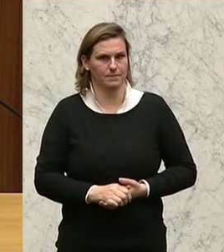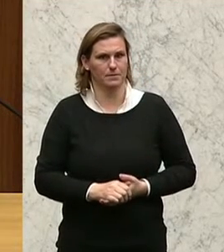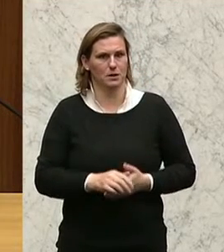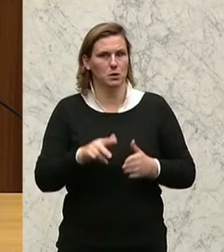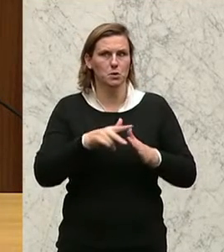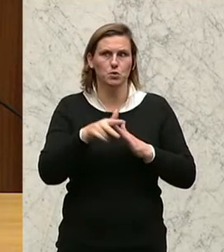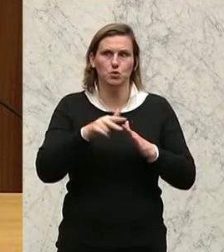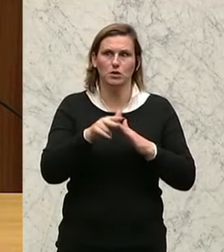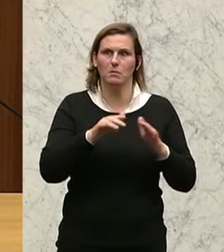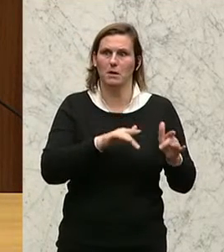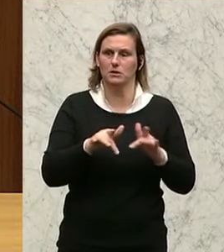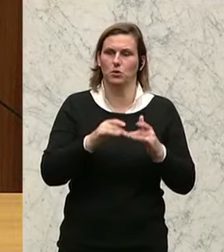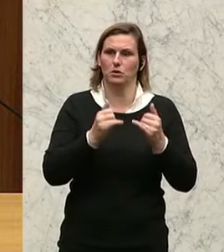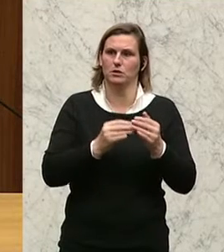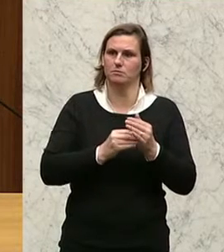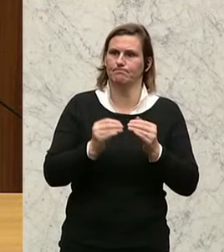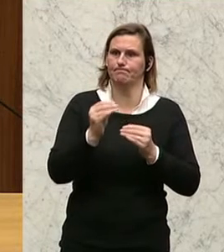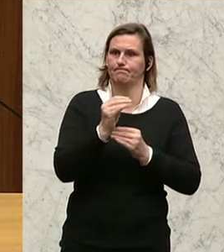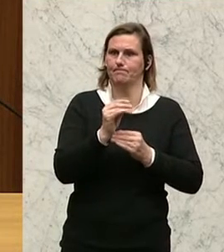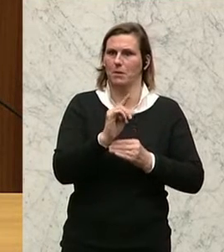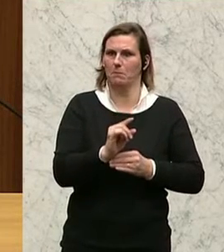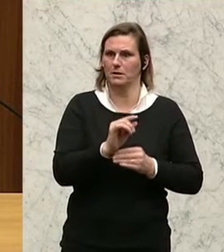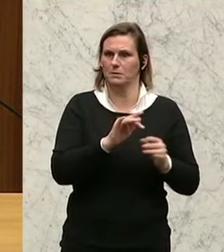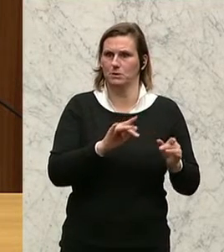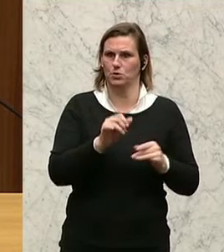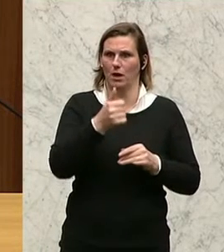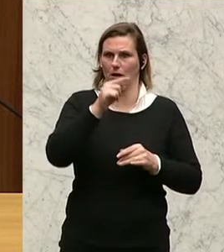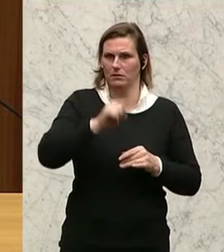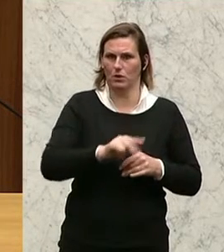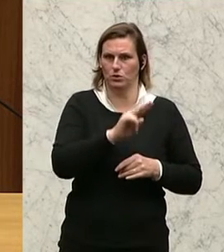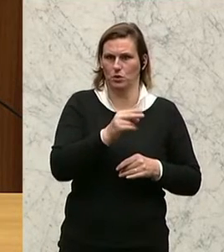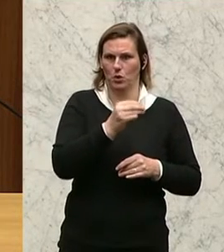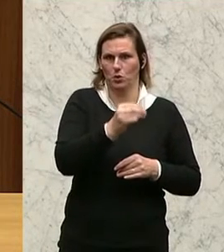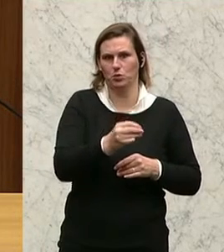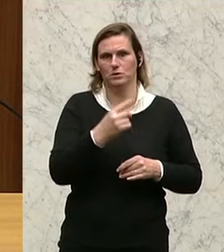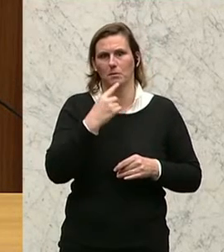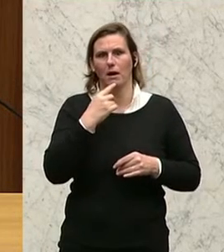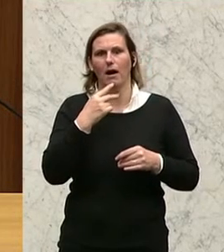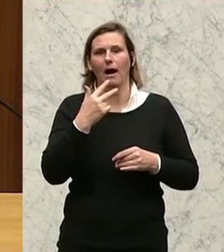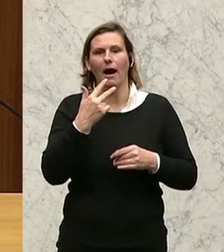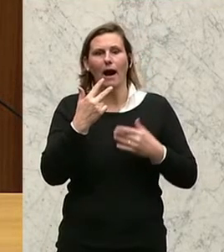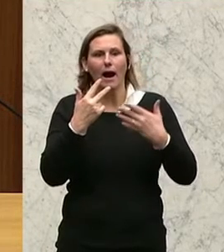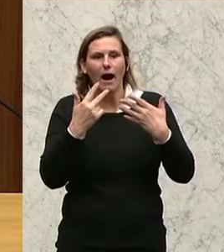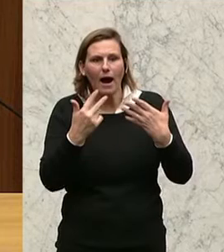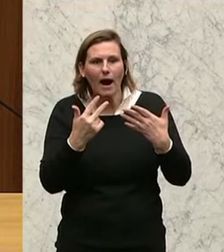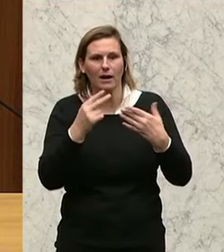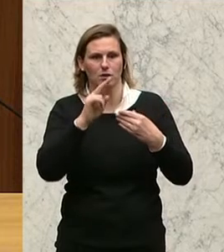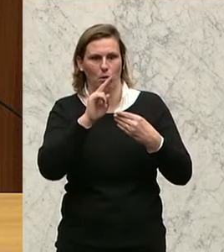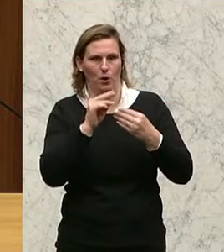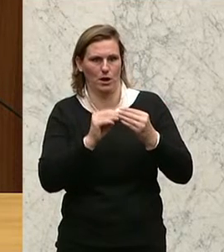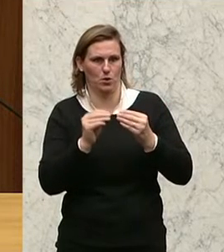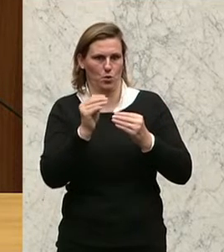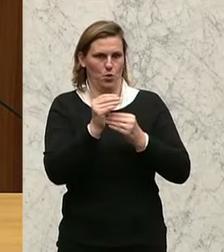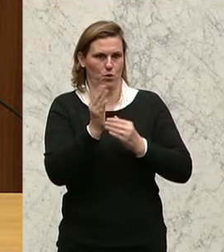Durchschnittspension, die jetzt angehoben wird, auf eine Mindestpension von 1.000 Euro, sage und schreibe 8 Euro, über die sie sich mehr